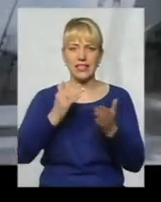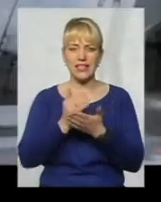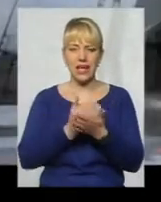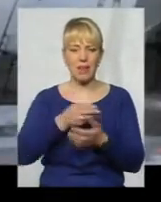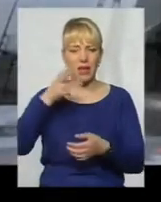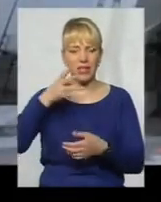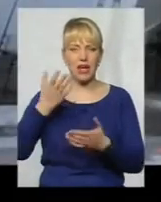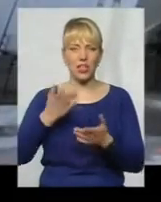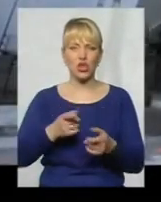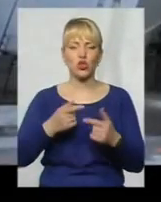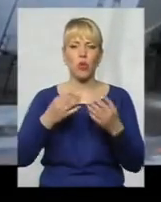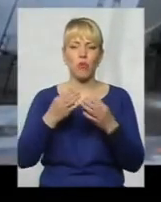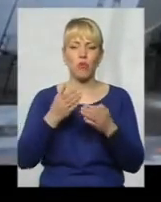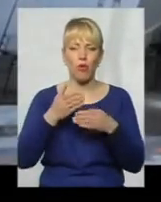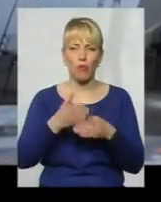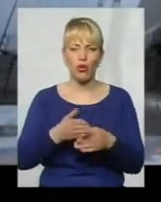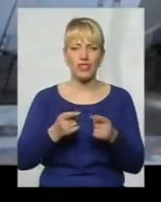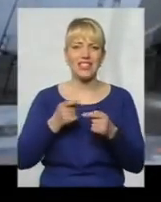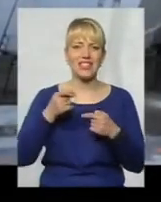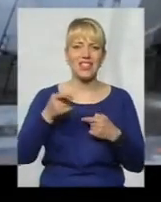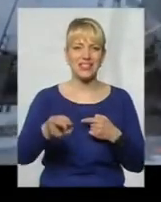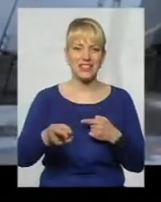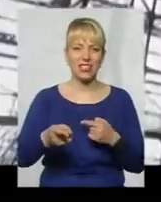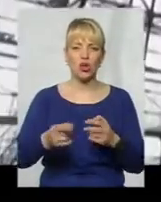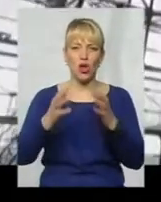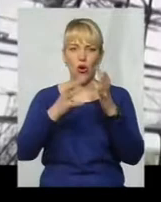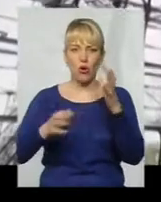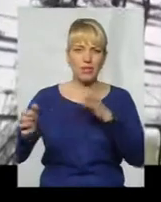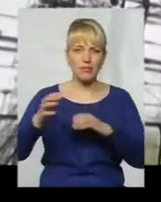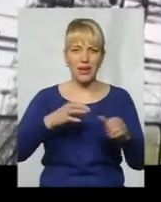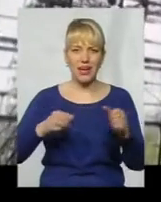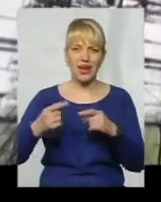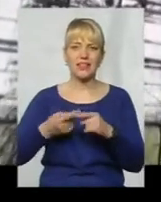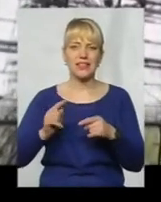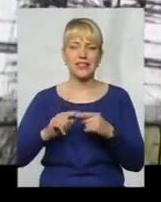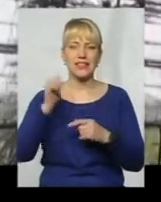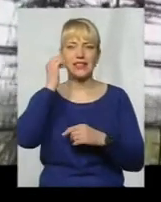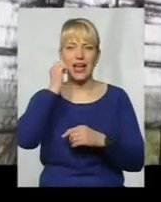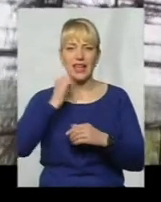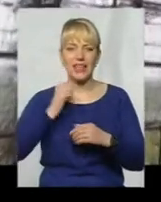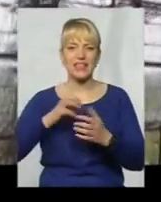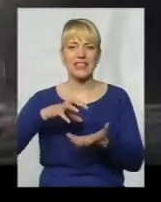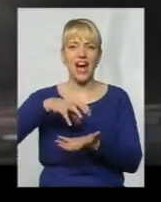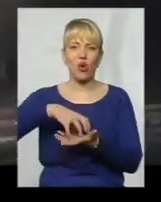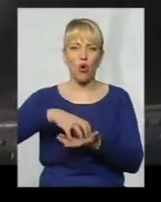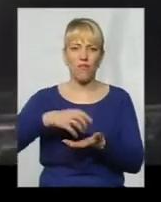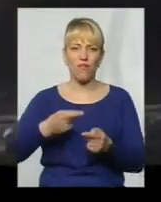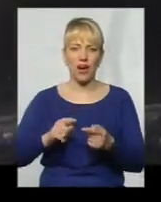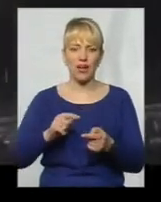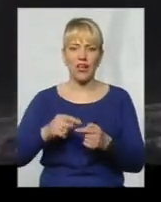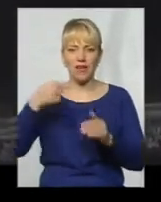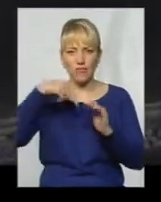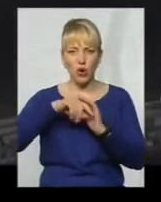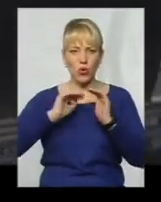дистанційно регулювати і розбирати старий саркофаг. За оцінками фахівців, всередині старого укриття знаходиться не менш як